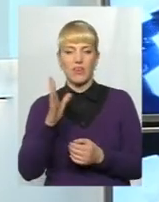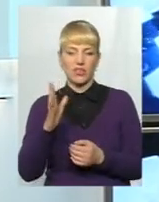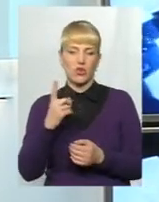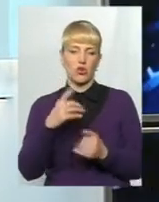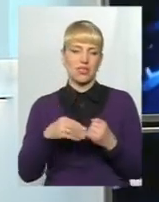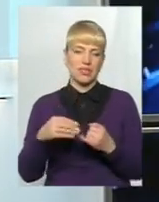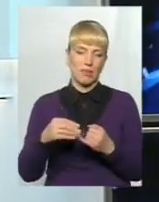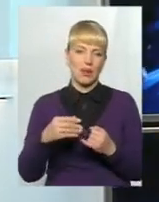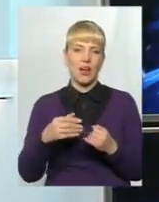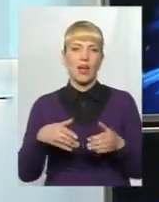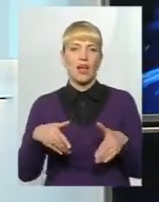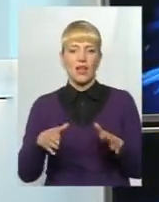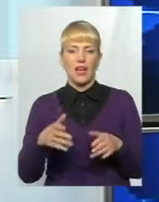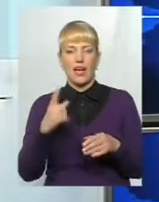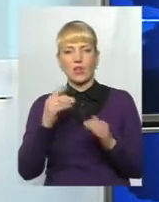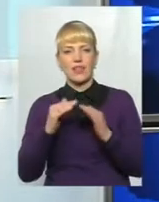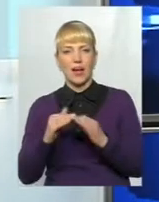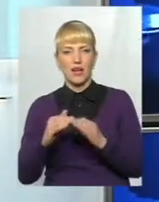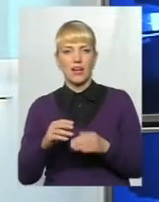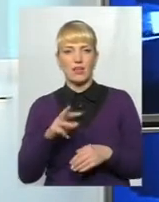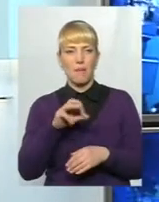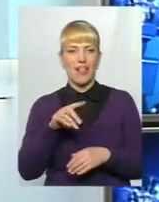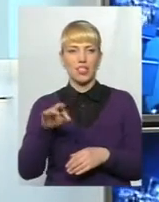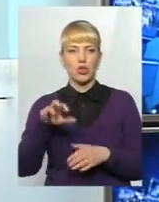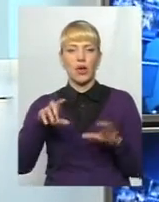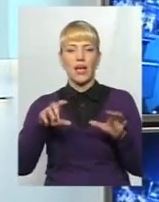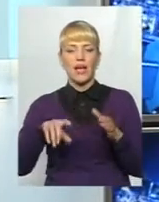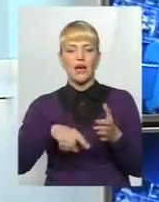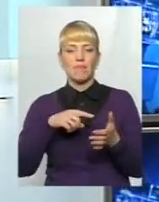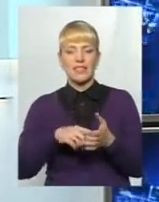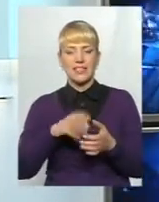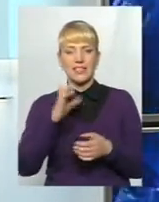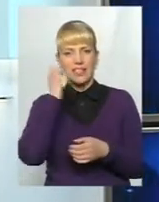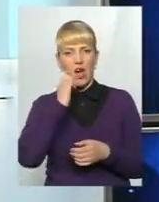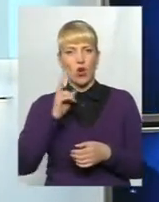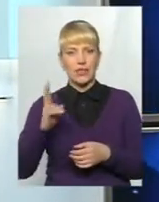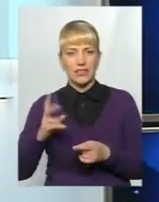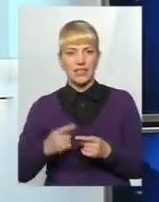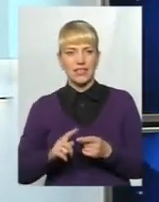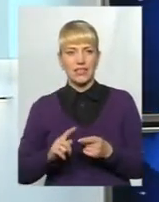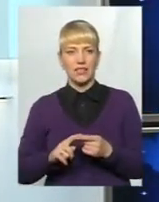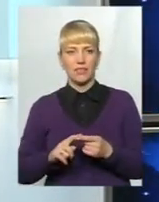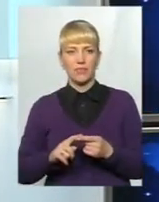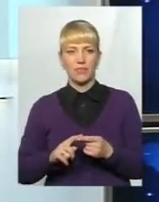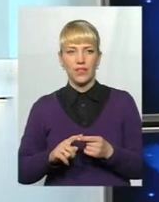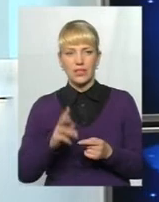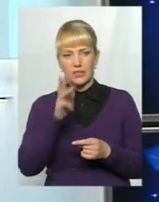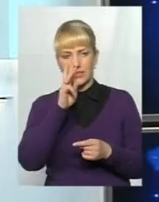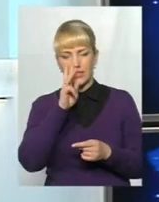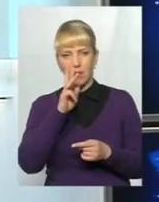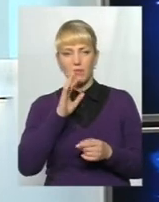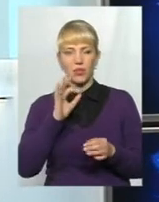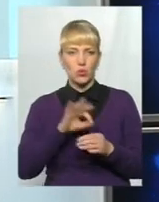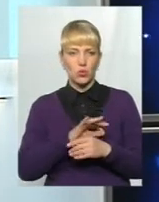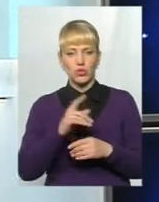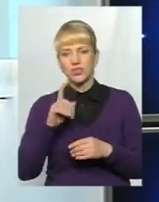ділянка, один гараж. Микола Мельничук, міський голова стара Константиновна. Жив на одну зароблату 171 тисяча, плюс зароблата його дружини та